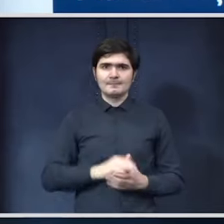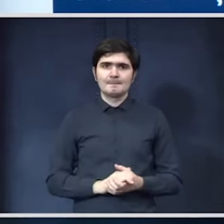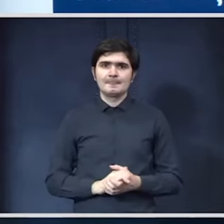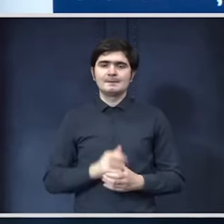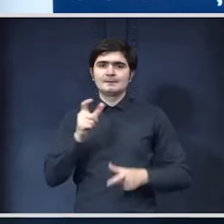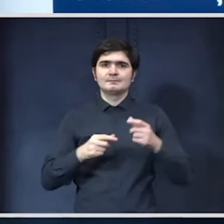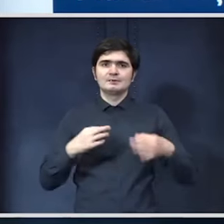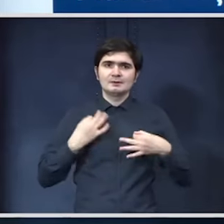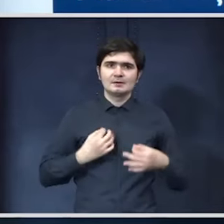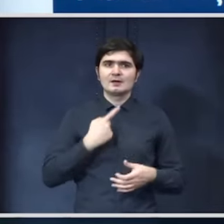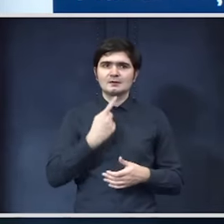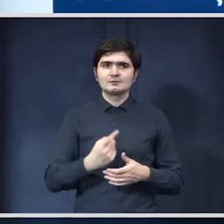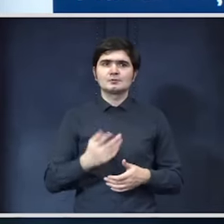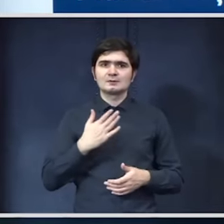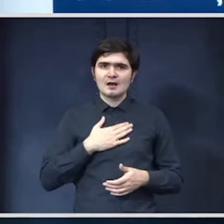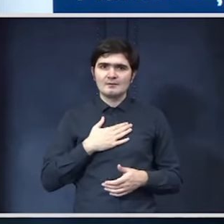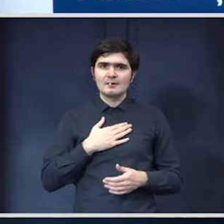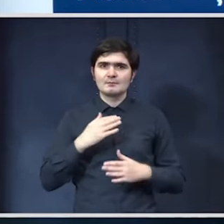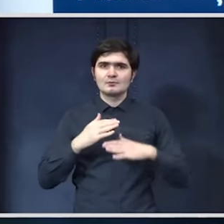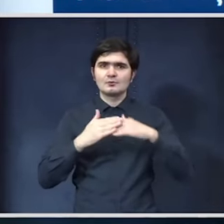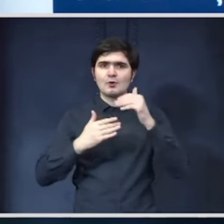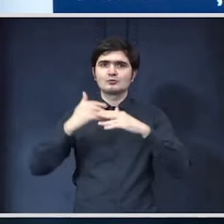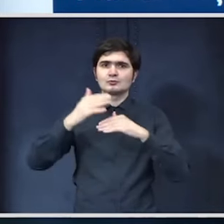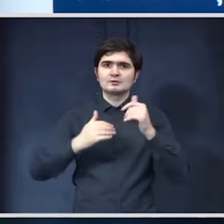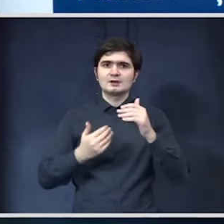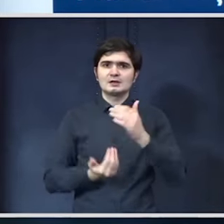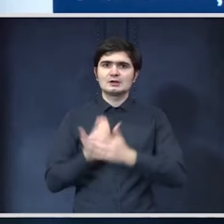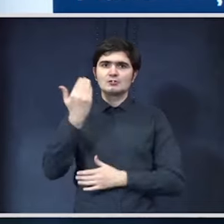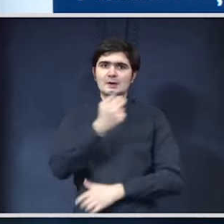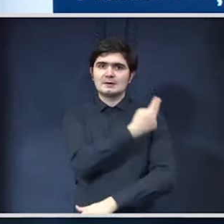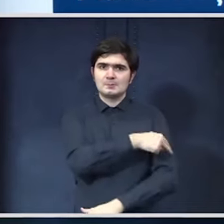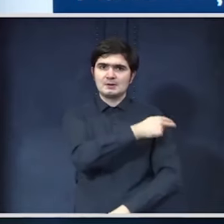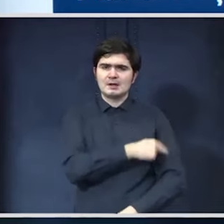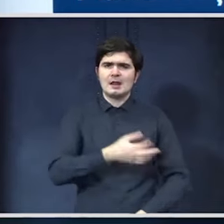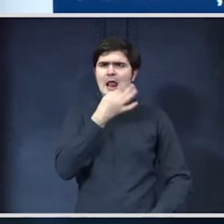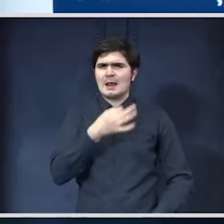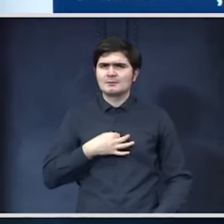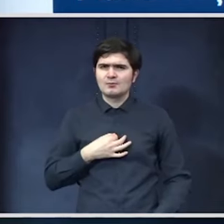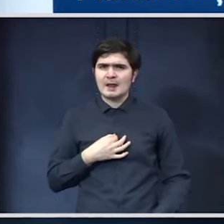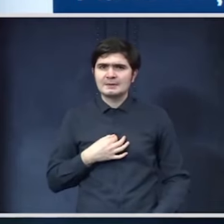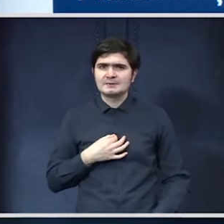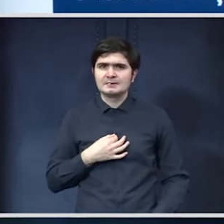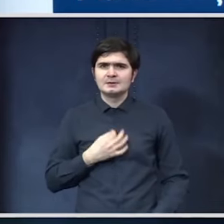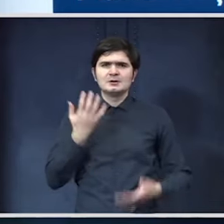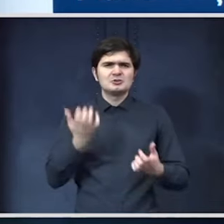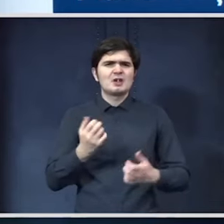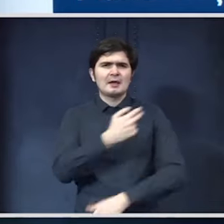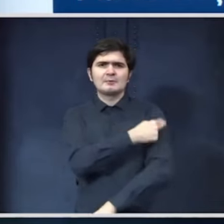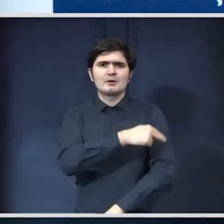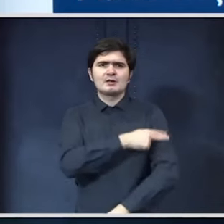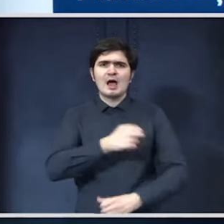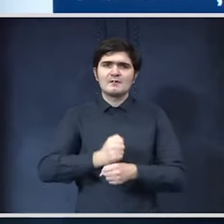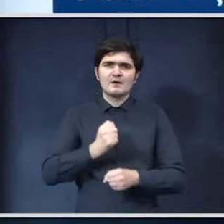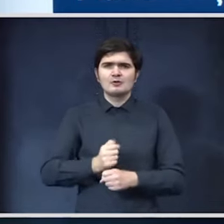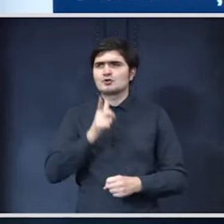la zona de sănătate spuneați că vom avea inclusiv construcția unor noi spitale ne puteți spune ce spitale vor fi